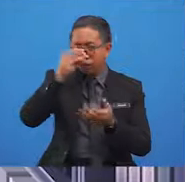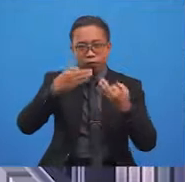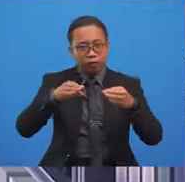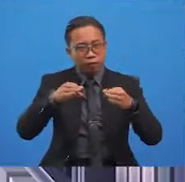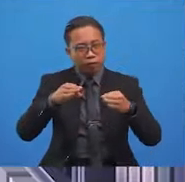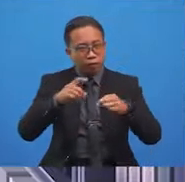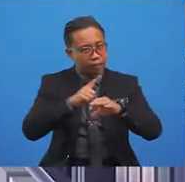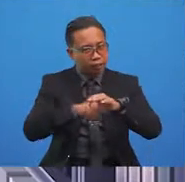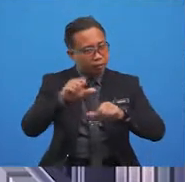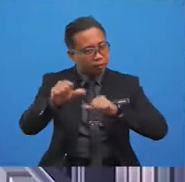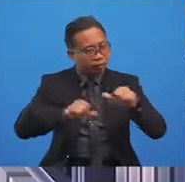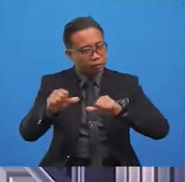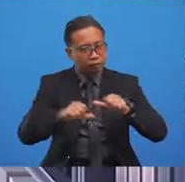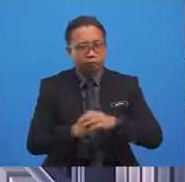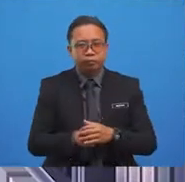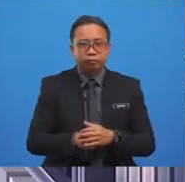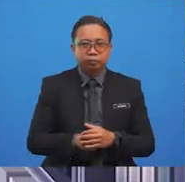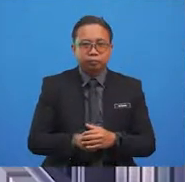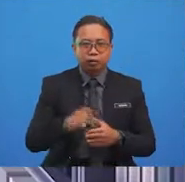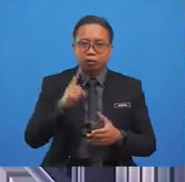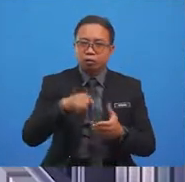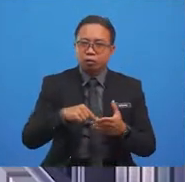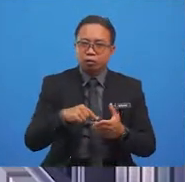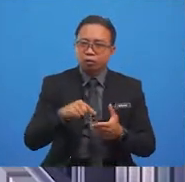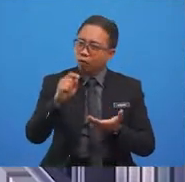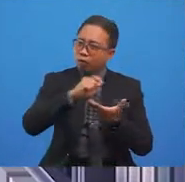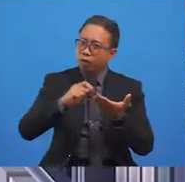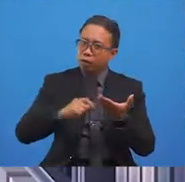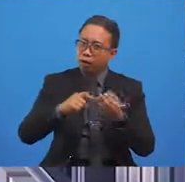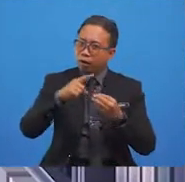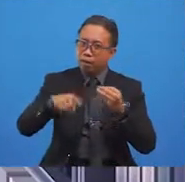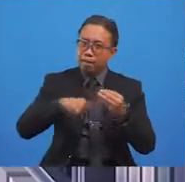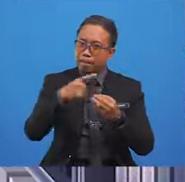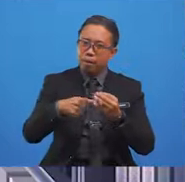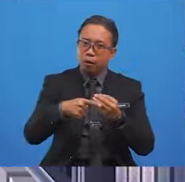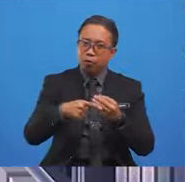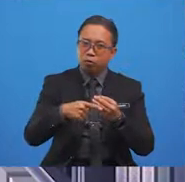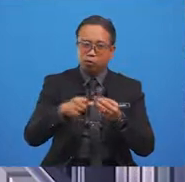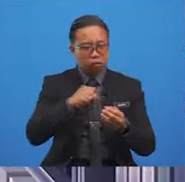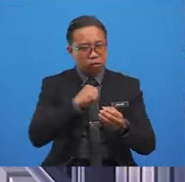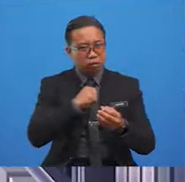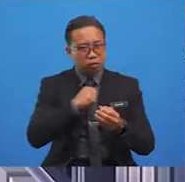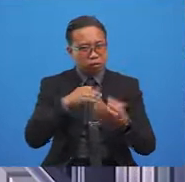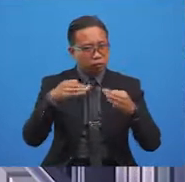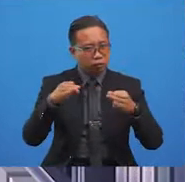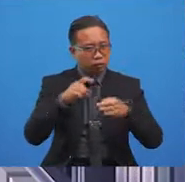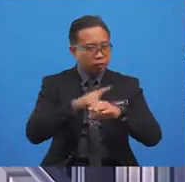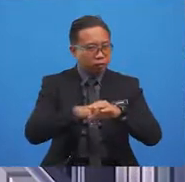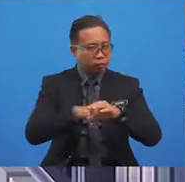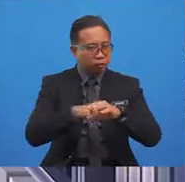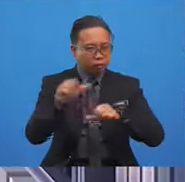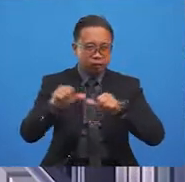time activities, why don't we write about our own free time activities.